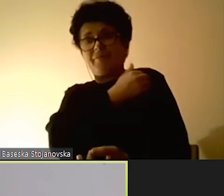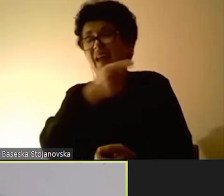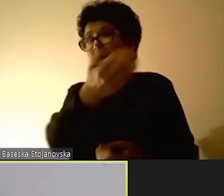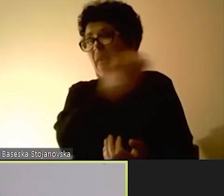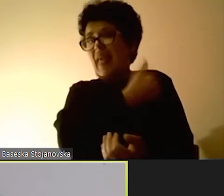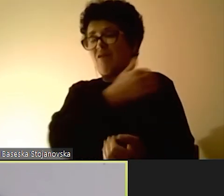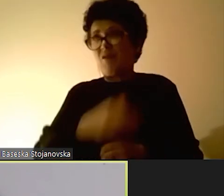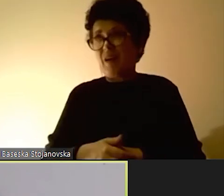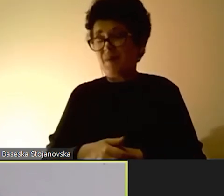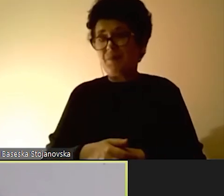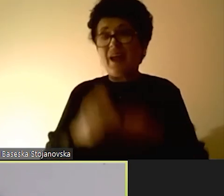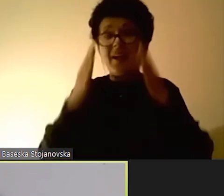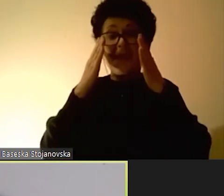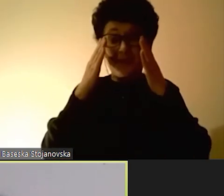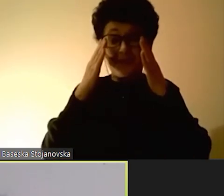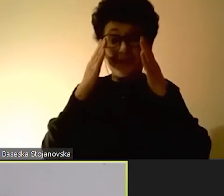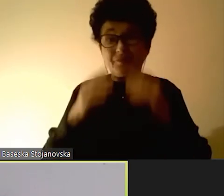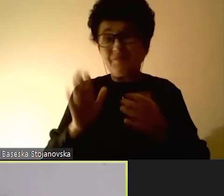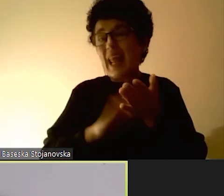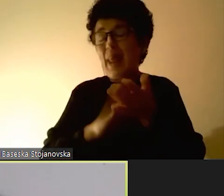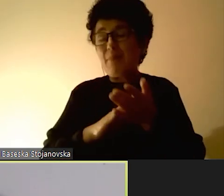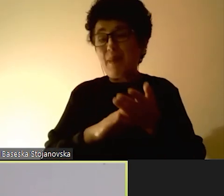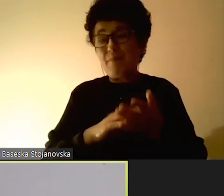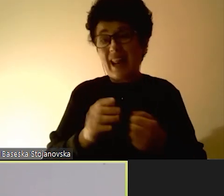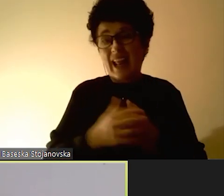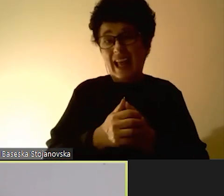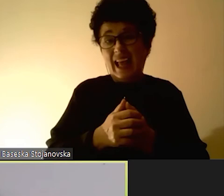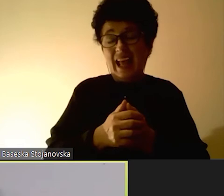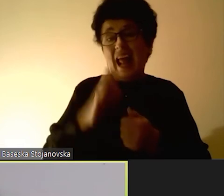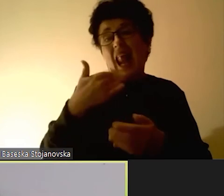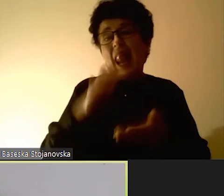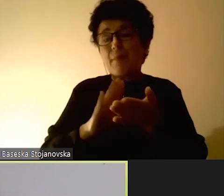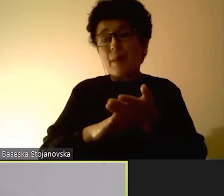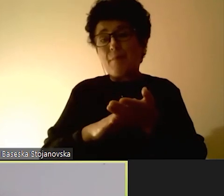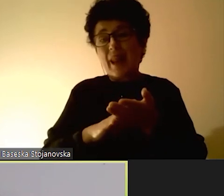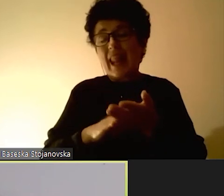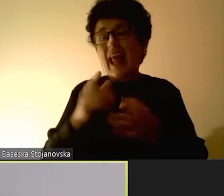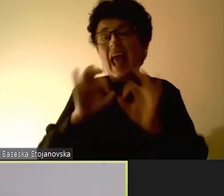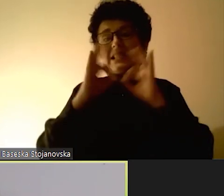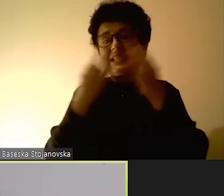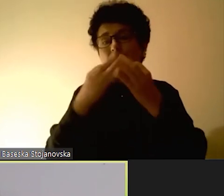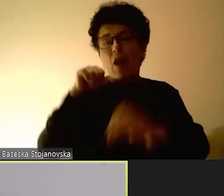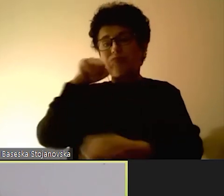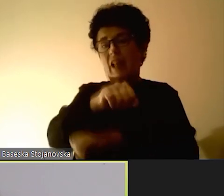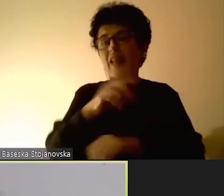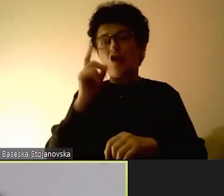небезбедно да се работи со луѓе кои што си спрацани на третман на ради семејно наслъттво.